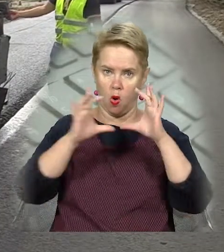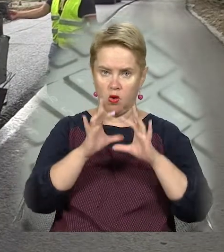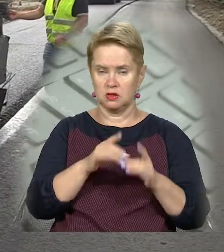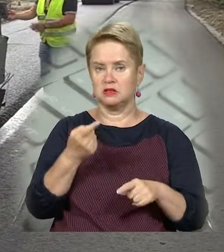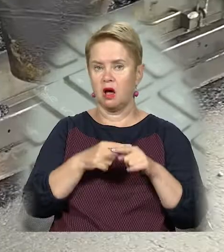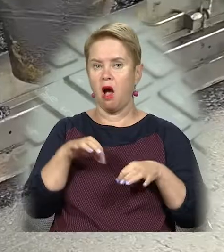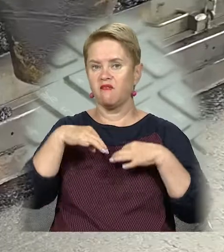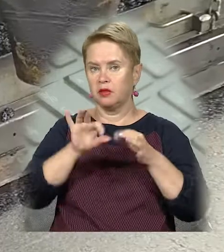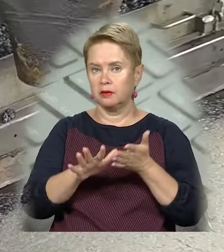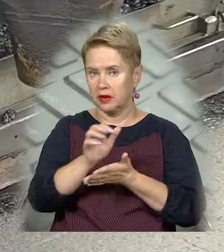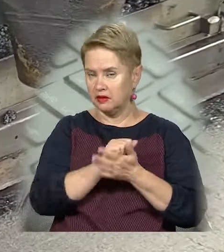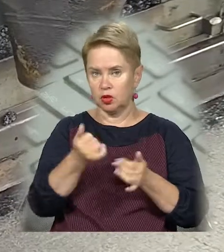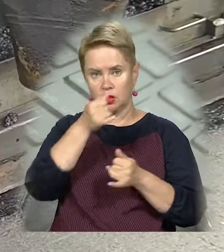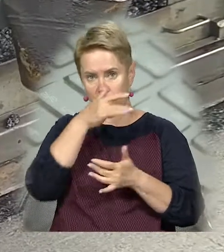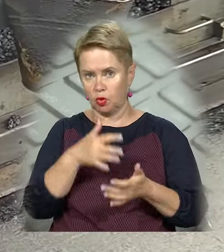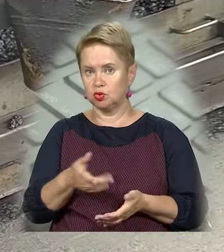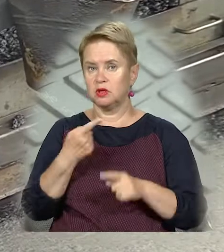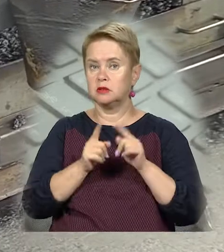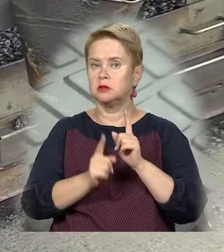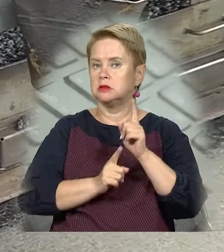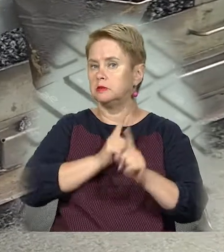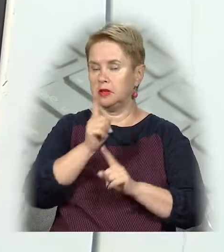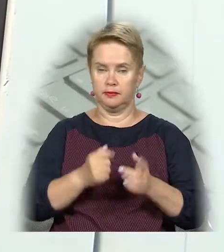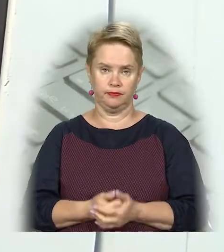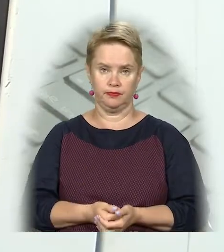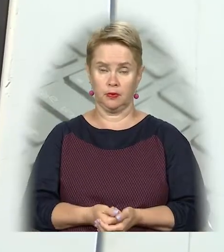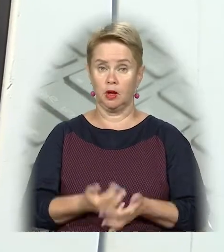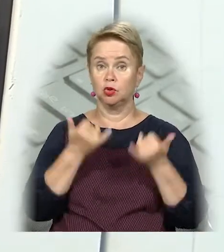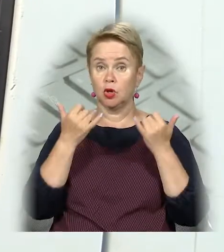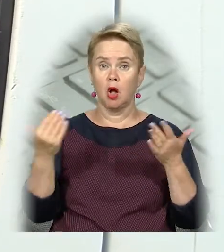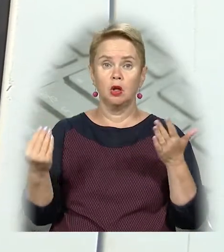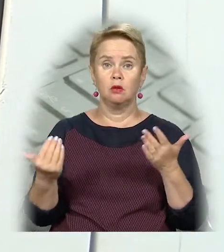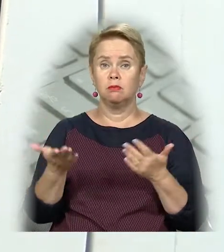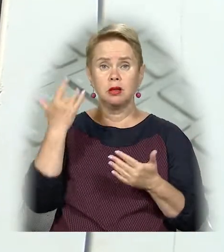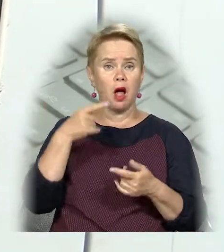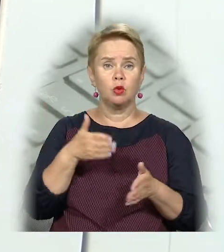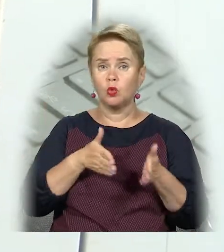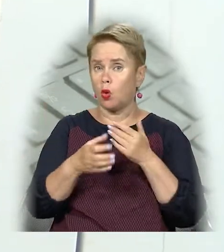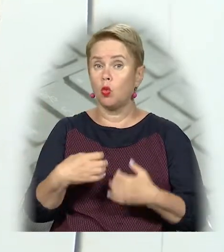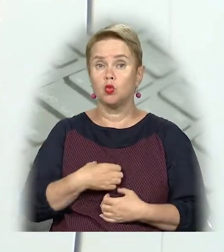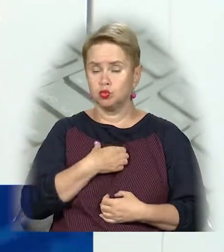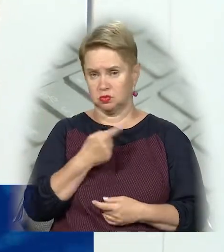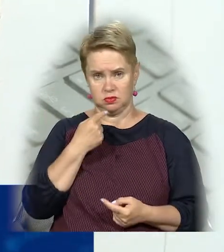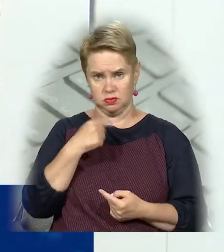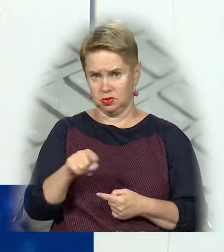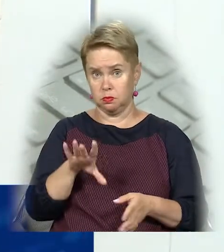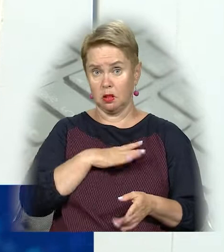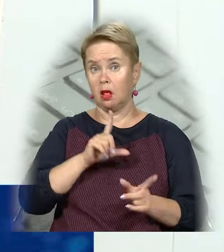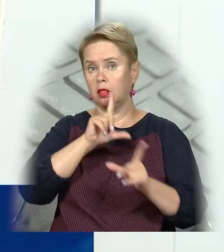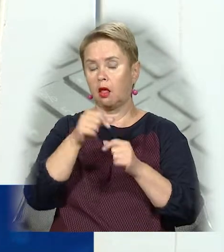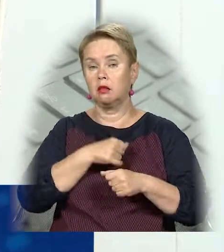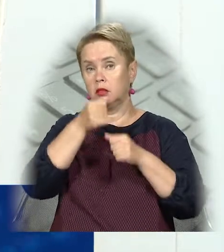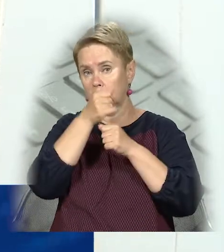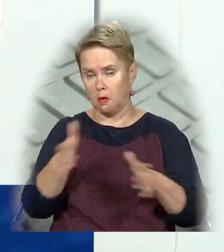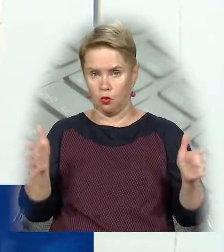підвізки автівок. Зараз не можуть натішитися змінами. Була дорога просто відвратительна, навіть не хотілося їздити, чесно. Буває рейс такий, що